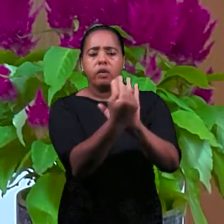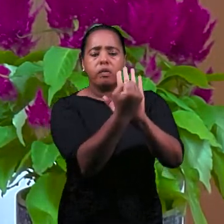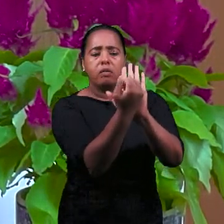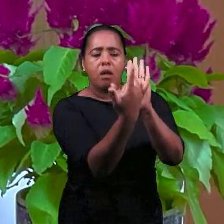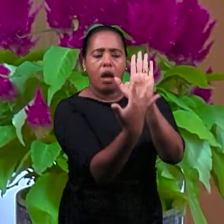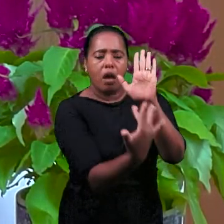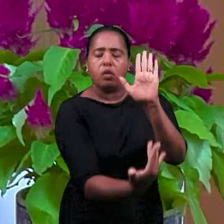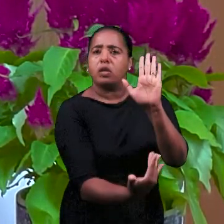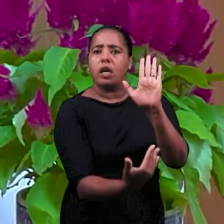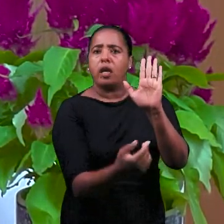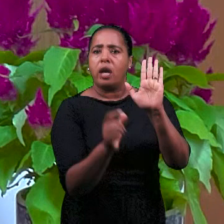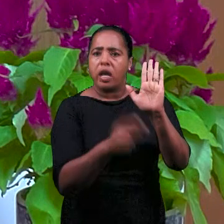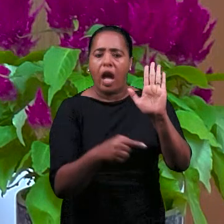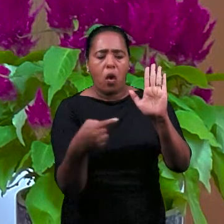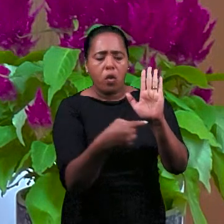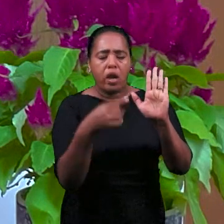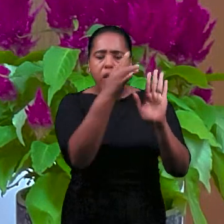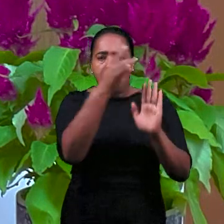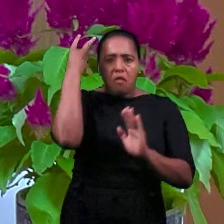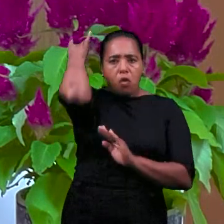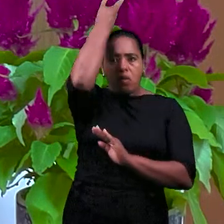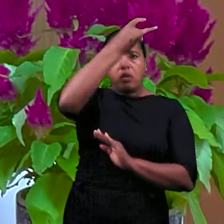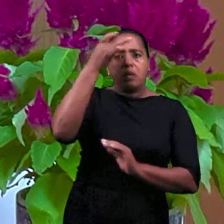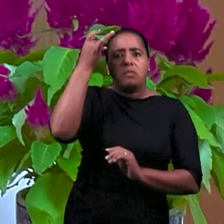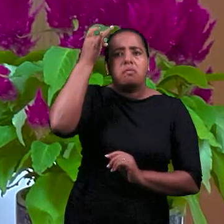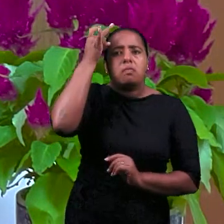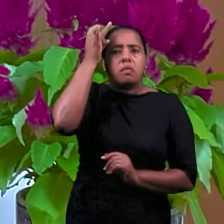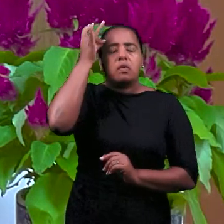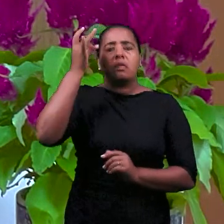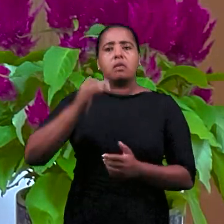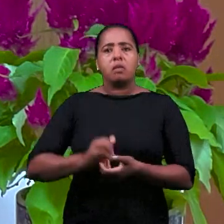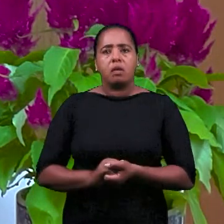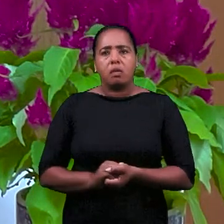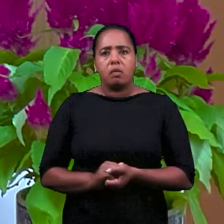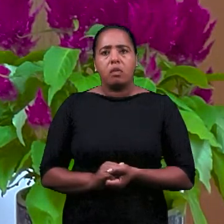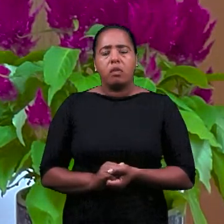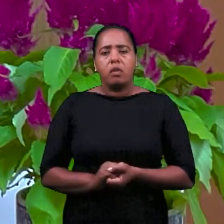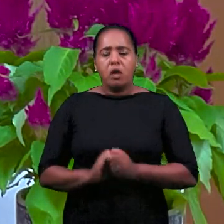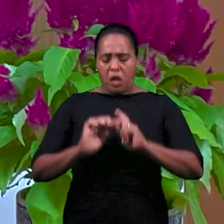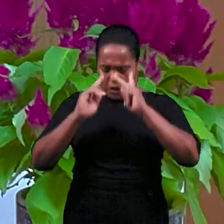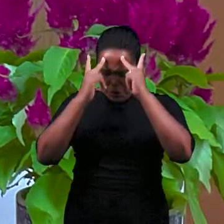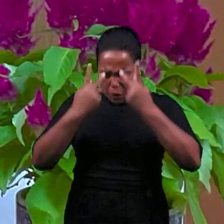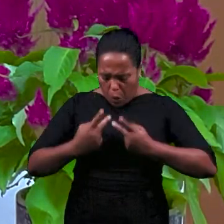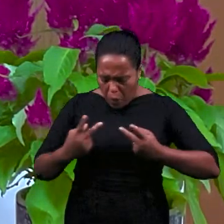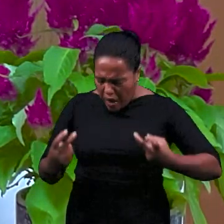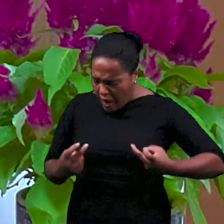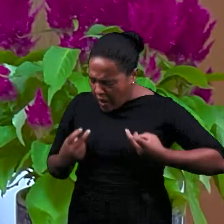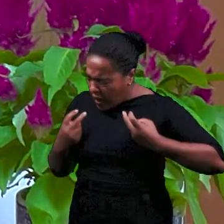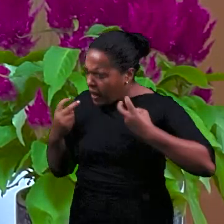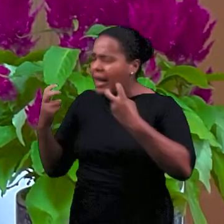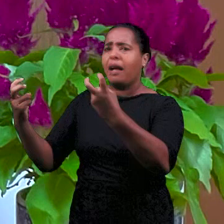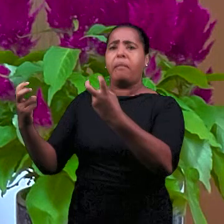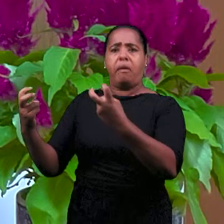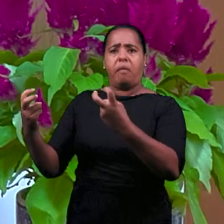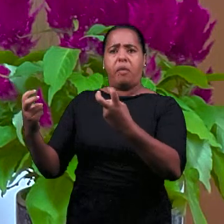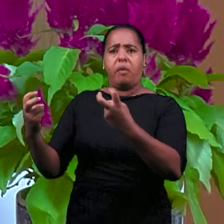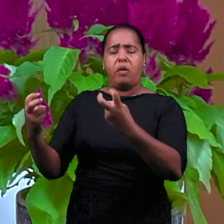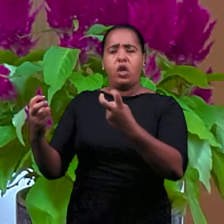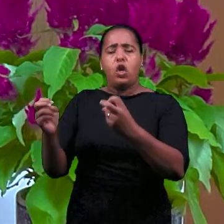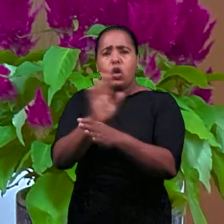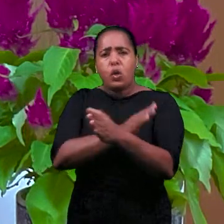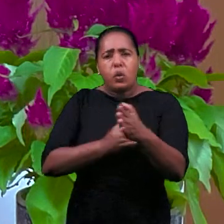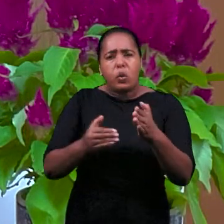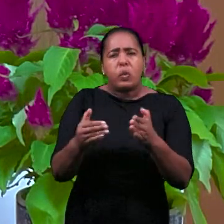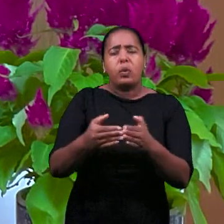его кровь, его Дух Святой. Тот, которым человек взывает и